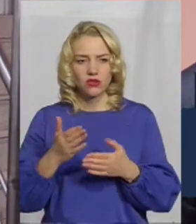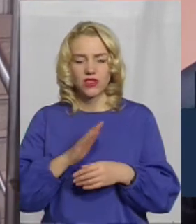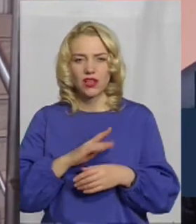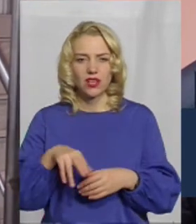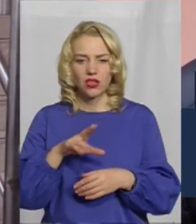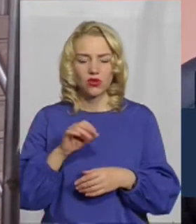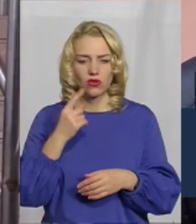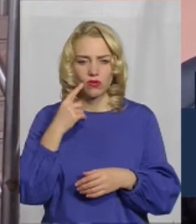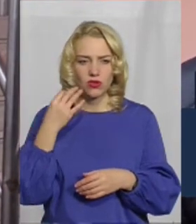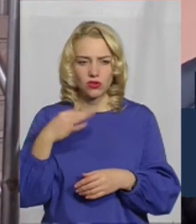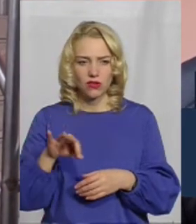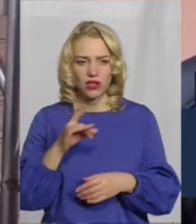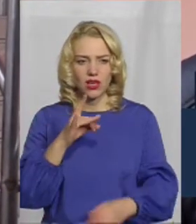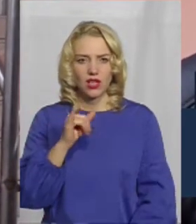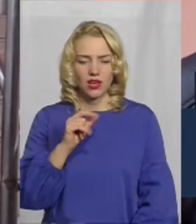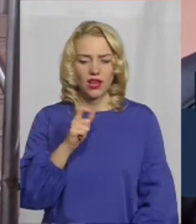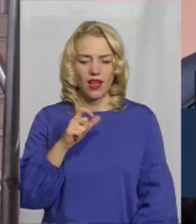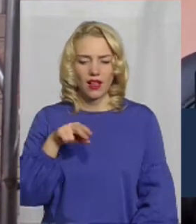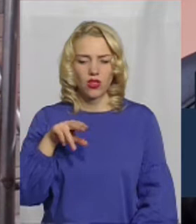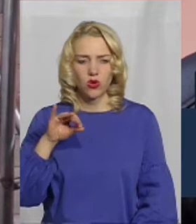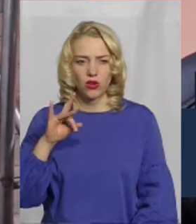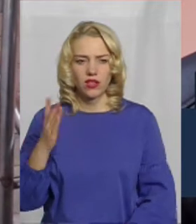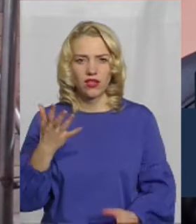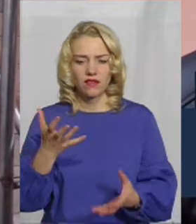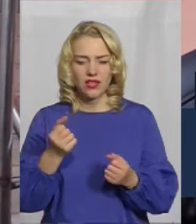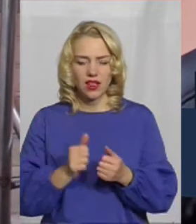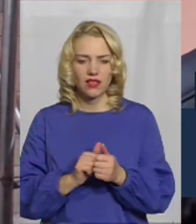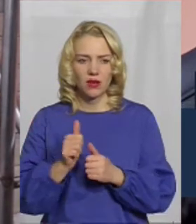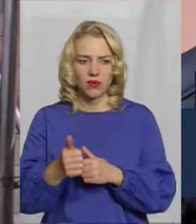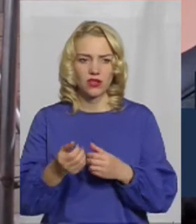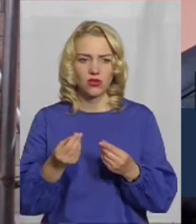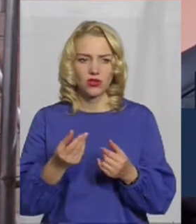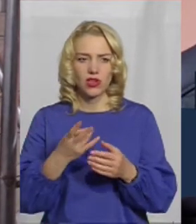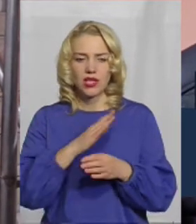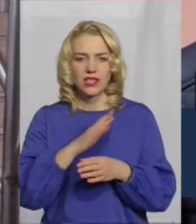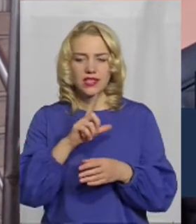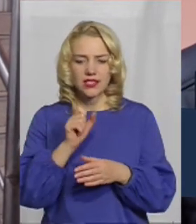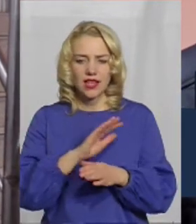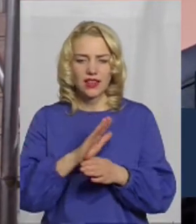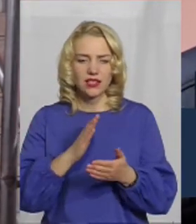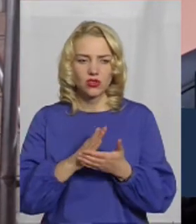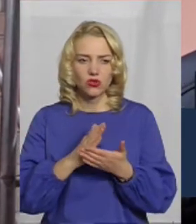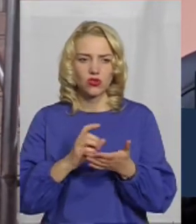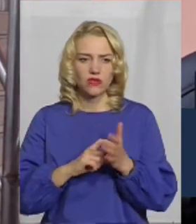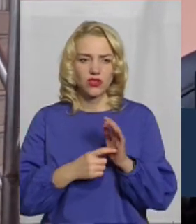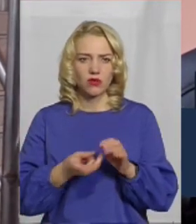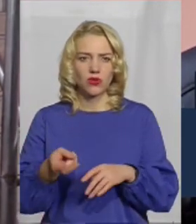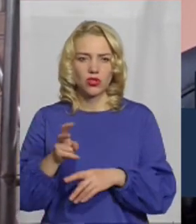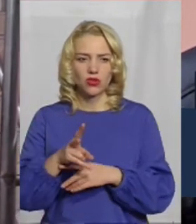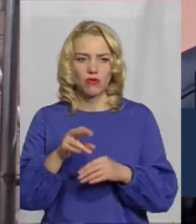добросовісних ріалторів, які взяли наперед кошти за неіснуючу квартиру. Прийшов по місцю